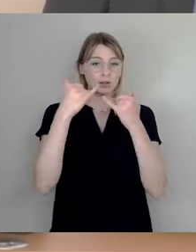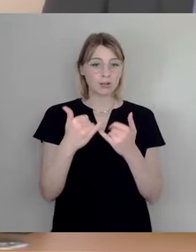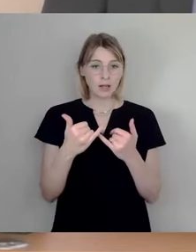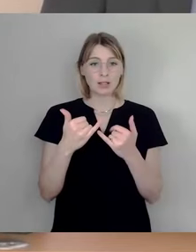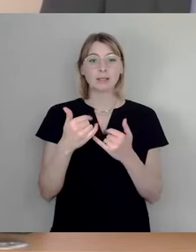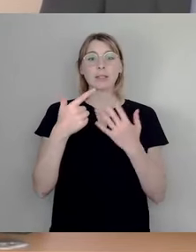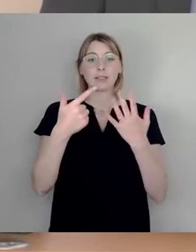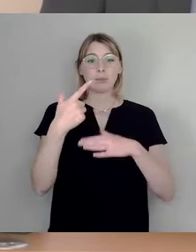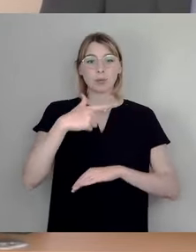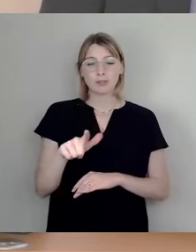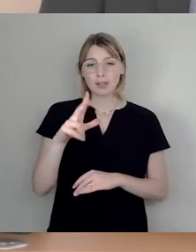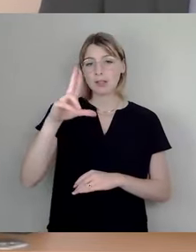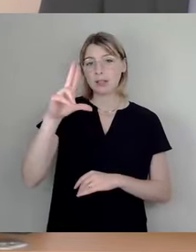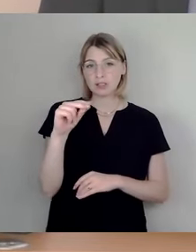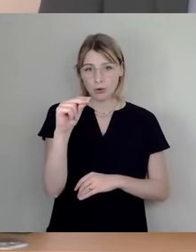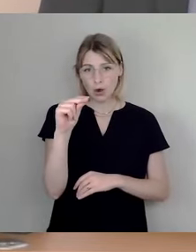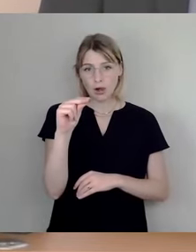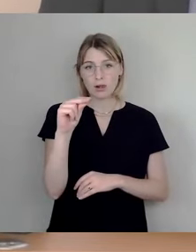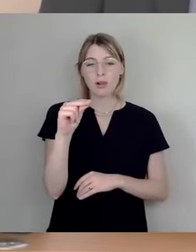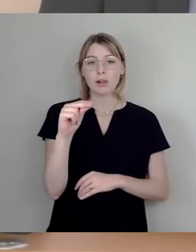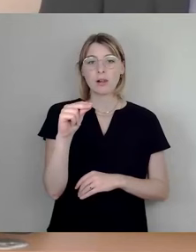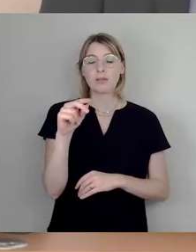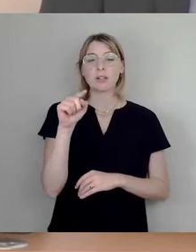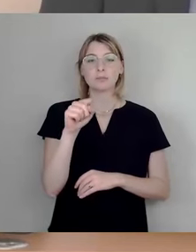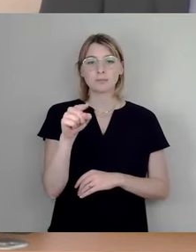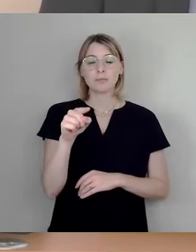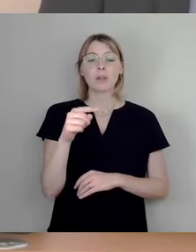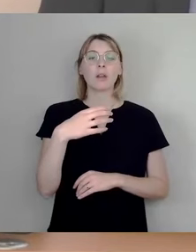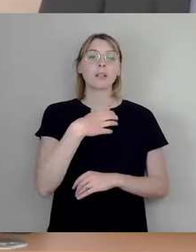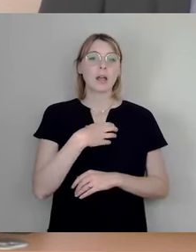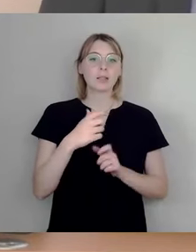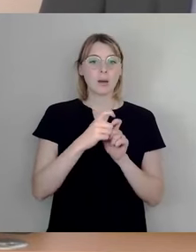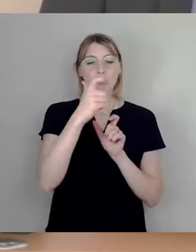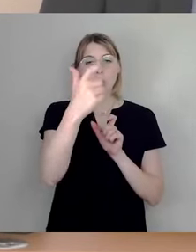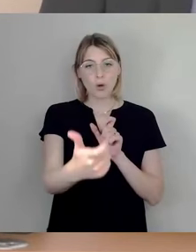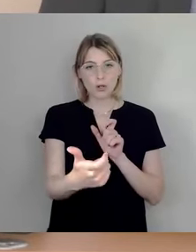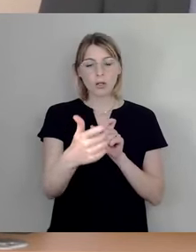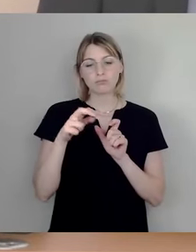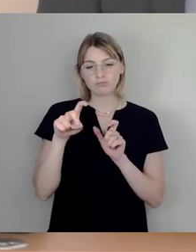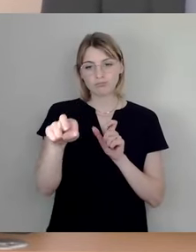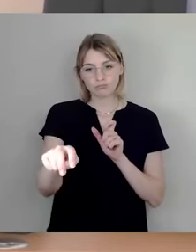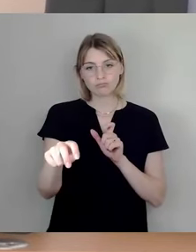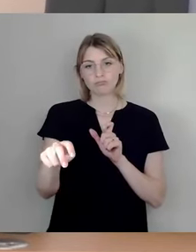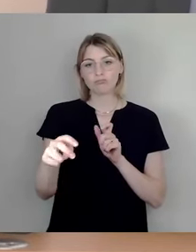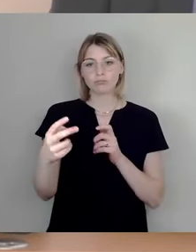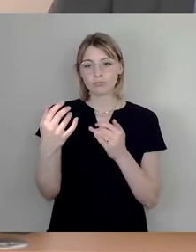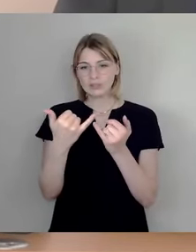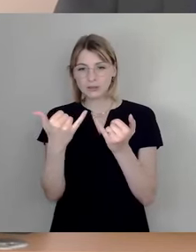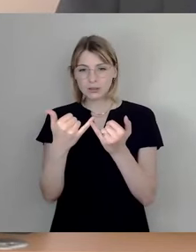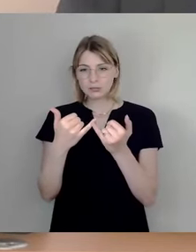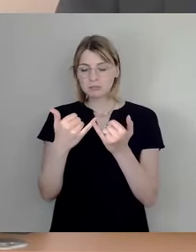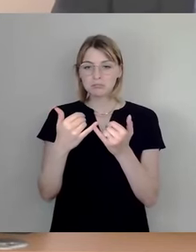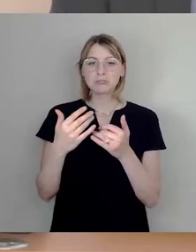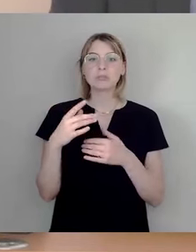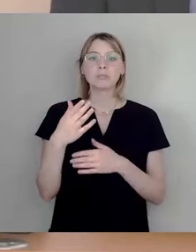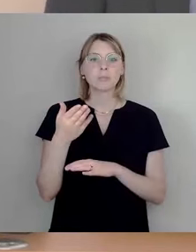27.12. Zustand der Dresdner Brücken überschrieben und wie wir es vorhin bei der Tagesordnung beschlossen haben,